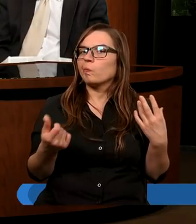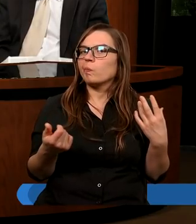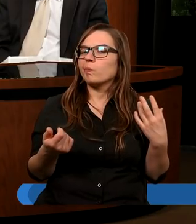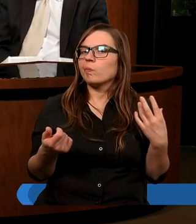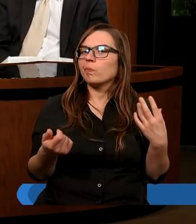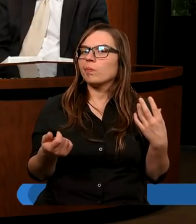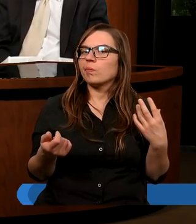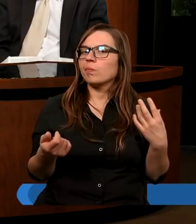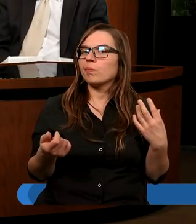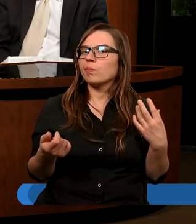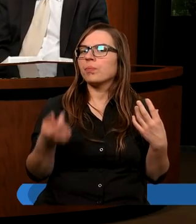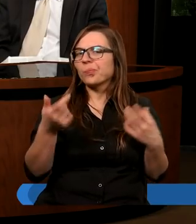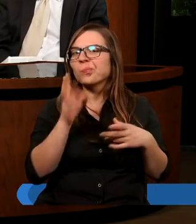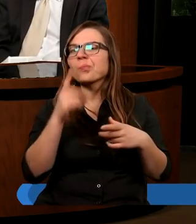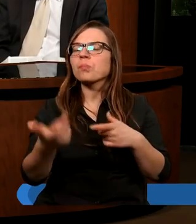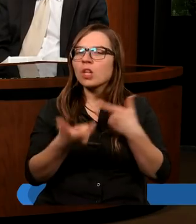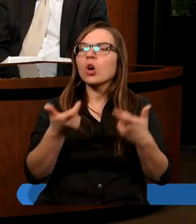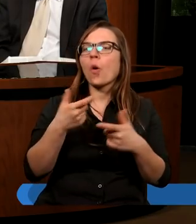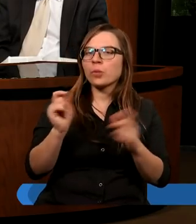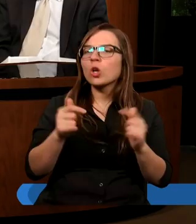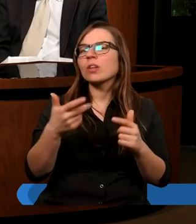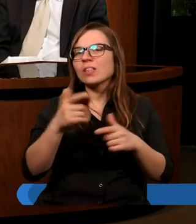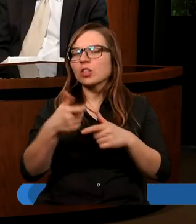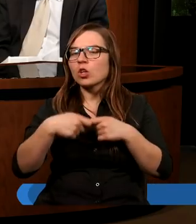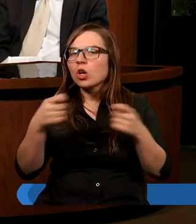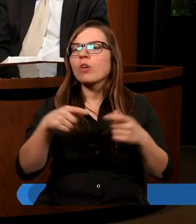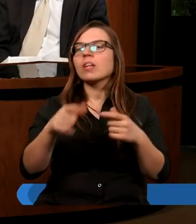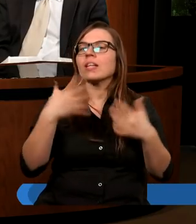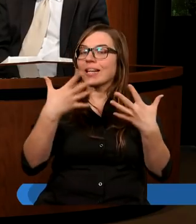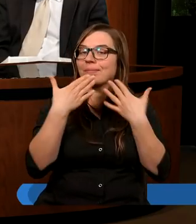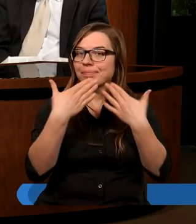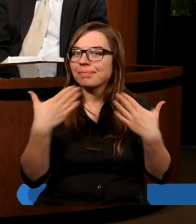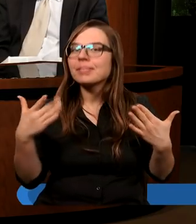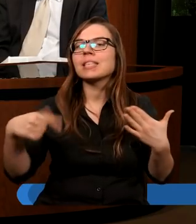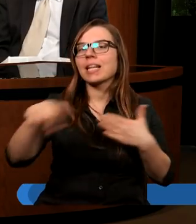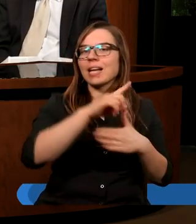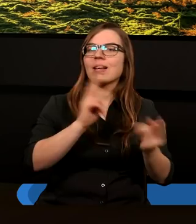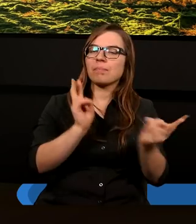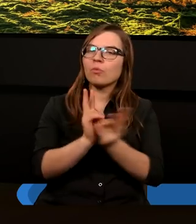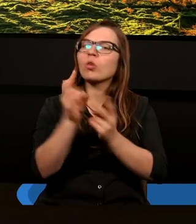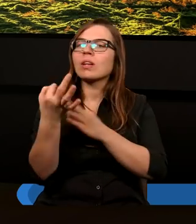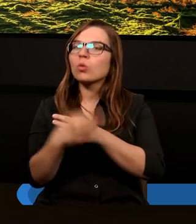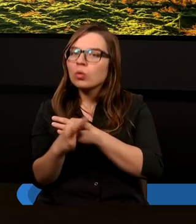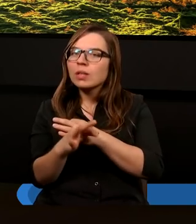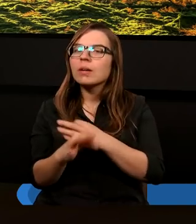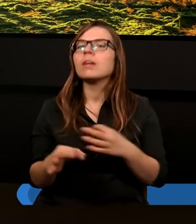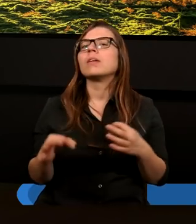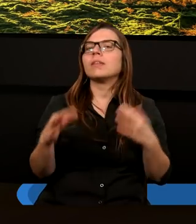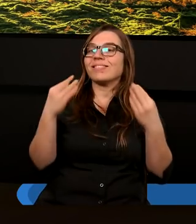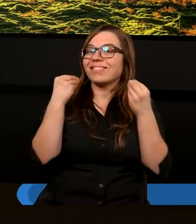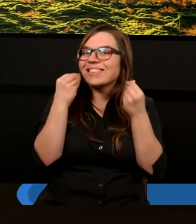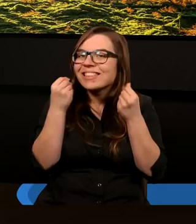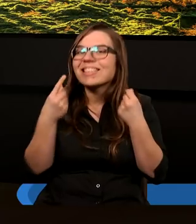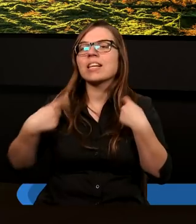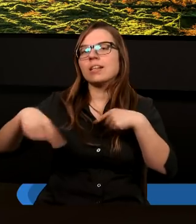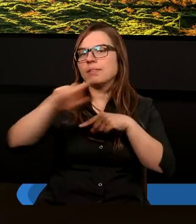żeby je dopowiedzieć do końca. Chciałbym podziękować za dzisiejsze wspólne studium. Cieszę się, że